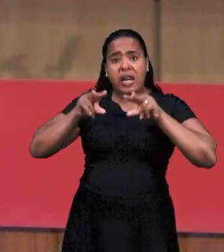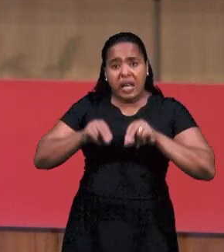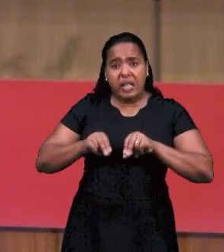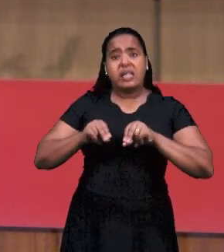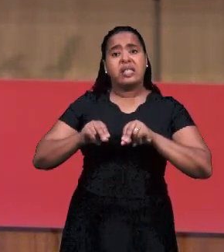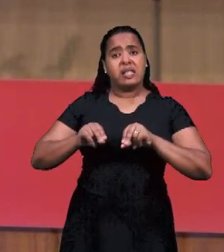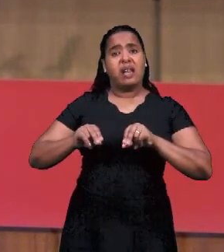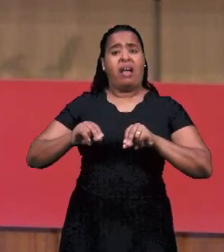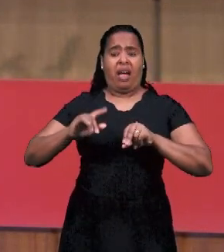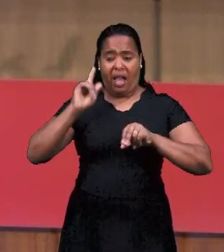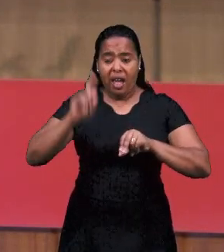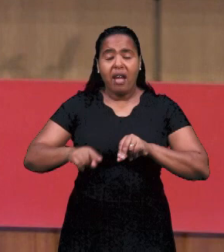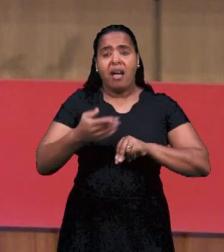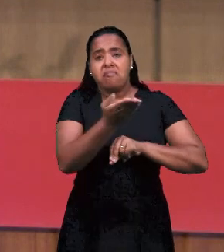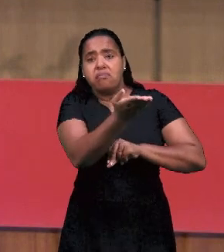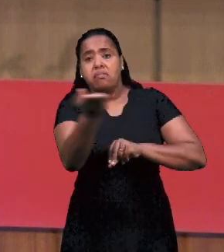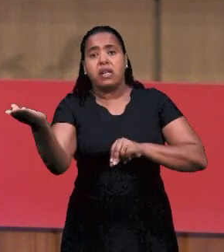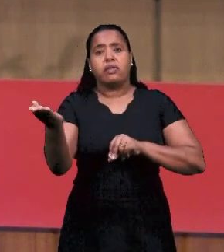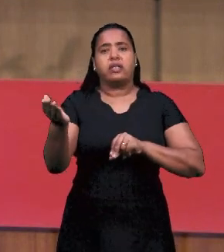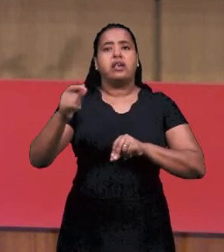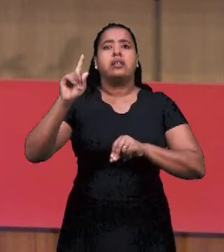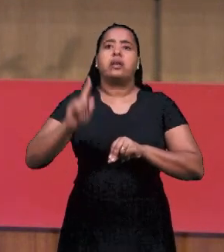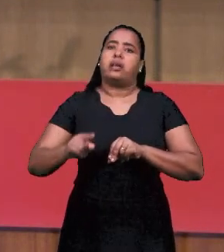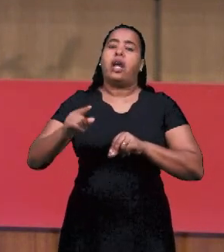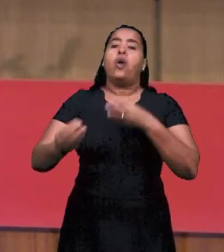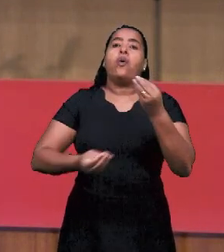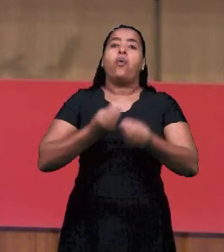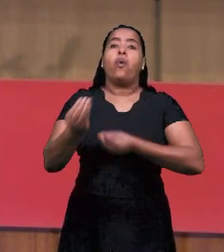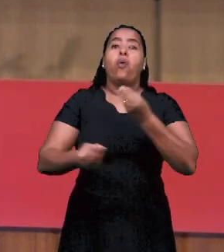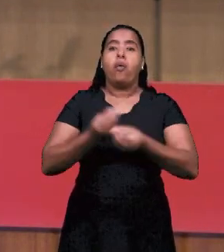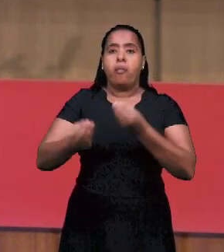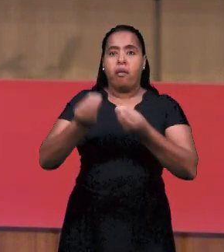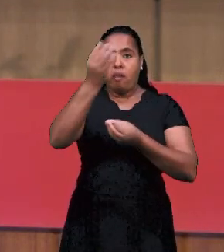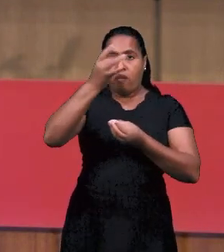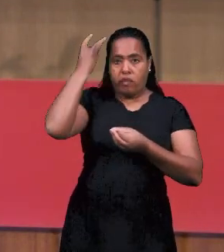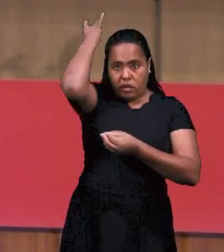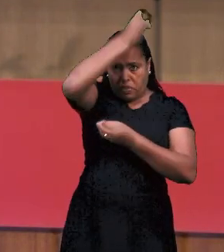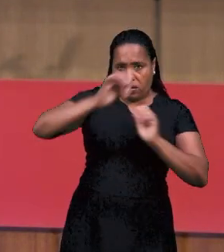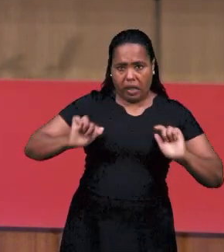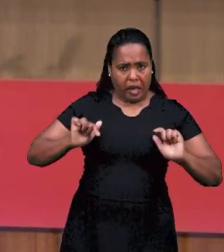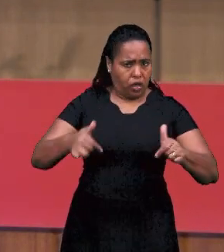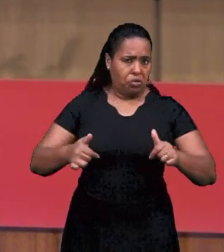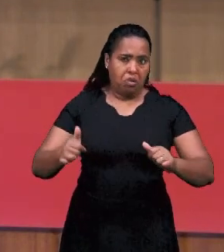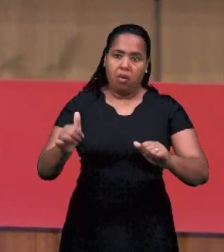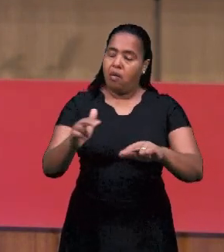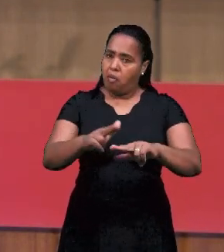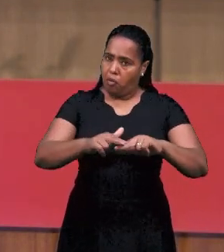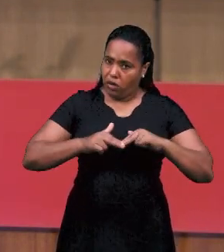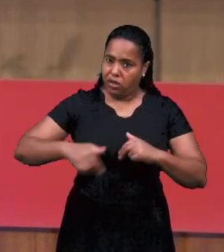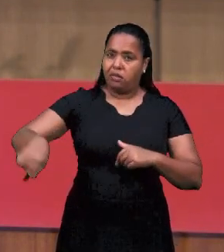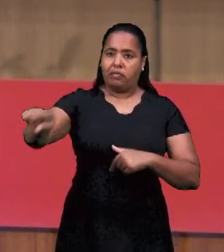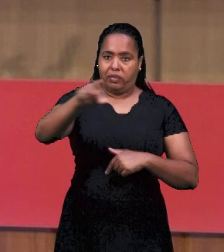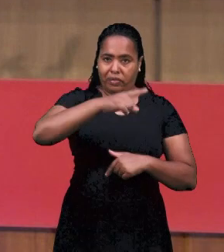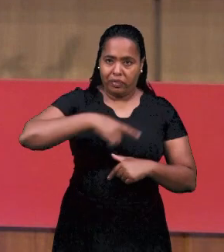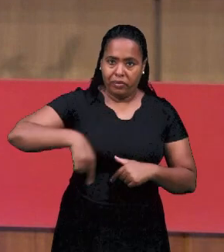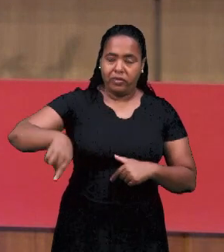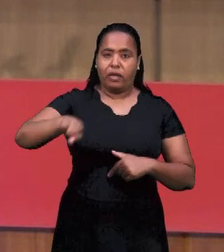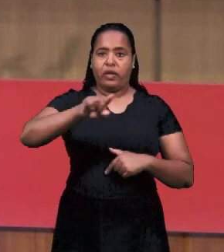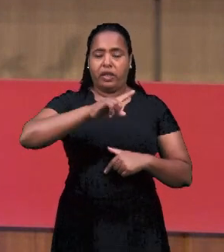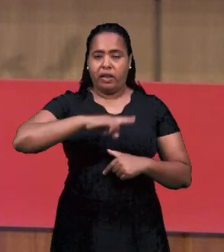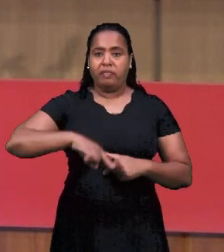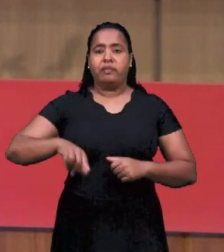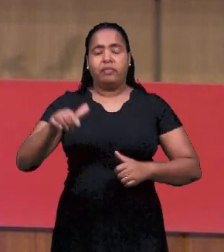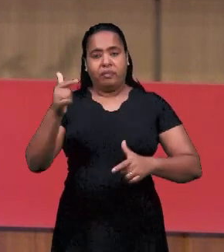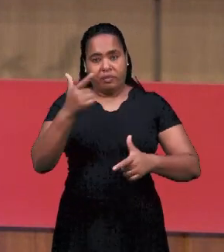и ты являешься частью наследия. Наследие, оно и для вас. То, что Дух Святой совершает среди нас.